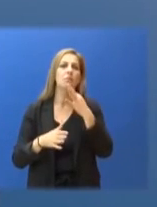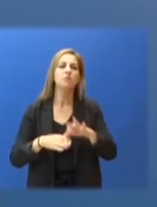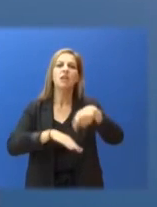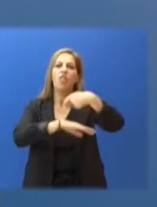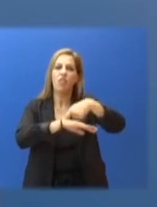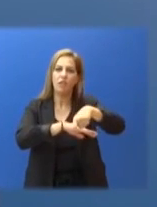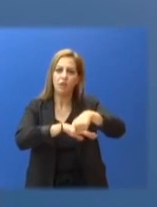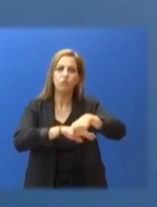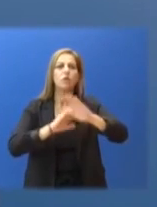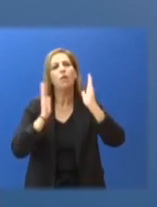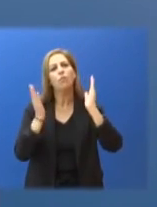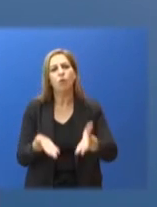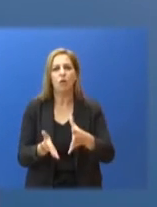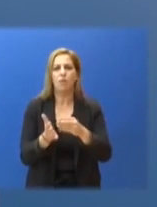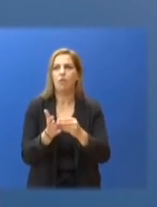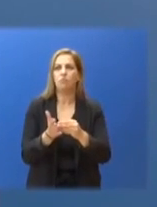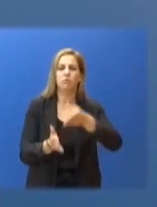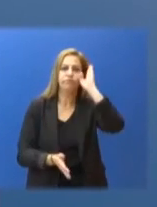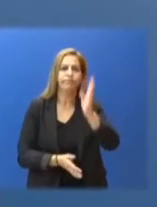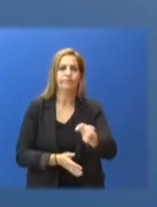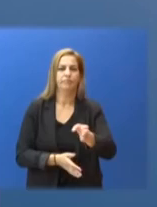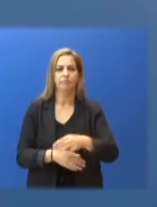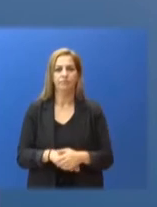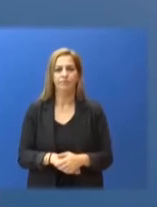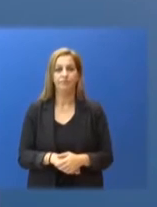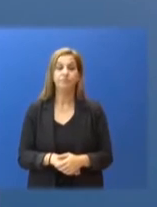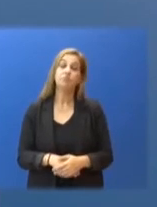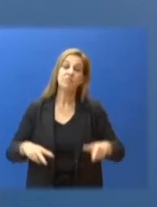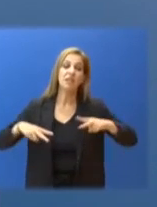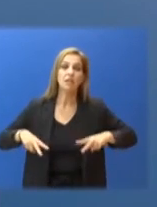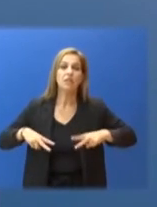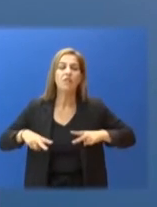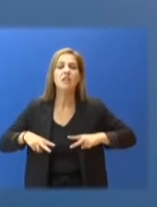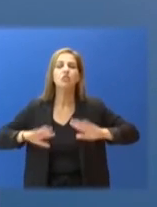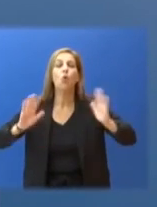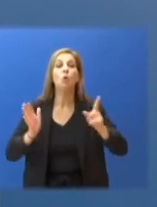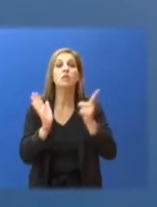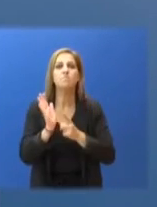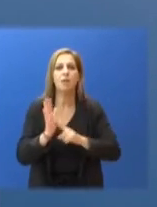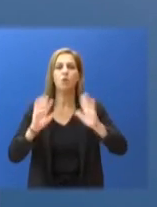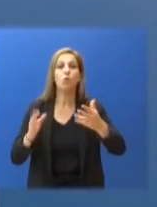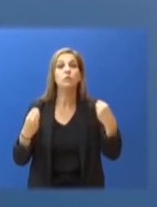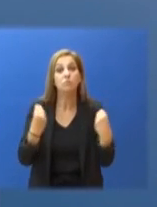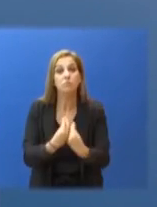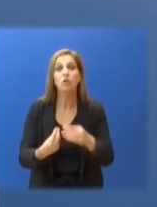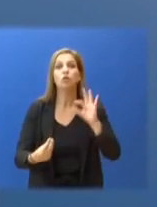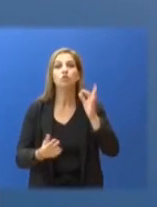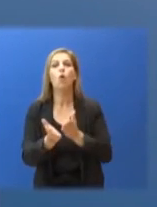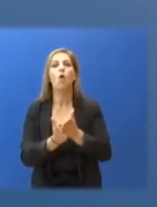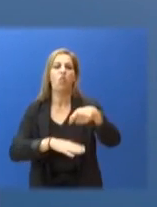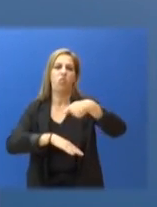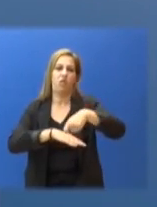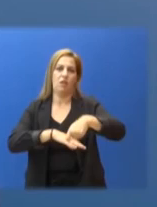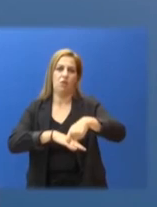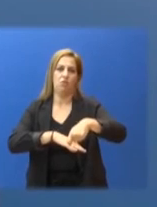ποινικές κυρώσεις για μια σειρά από βαριά δικήματα. Η κυβέρνηση θα κάνει ό,τι απαιτείται, ό,τι πρέπει για να αποδοθεί δικαιοσύνη για